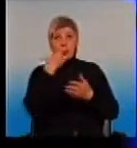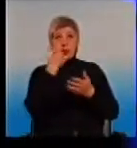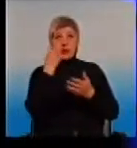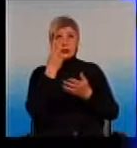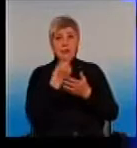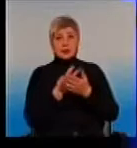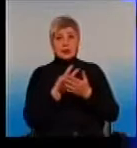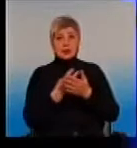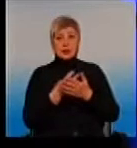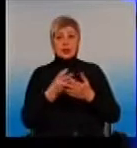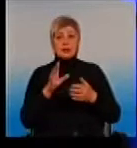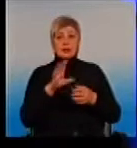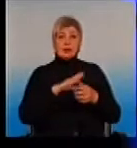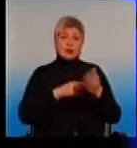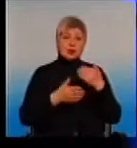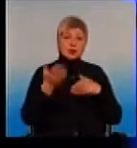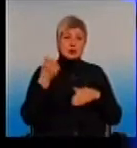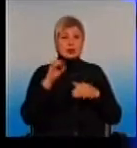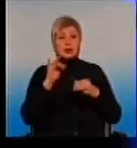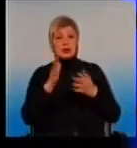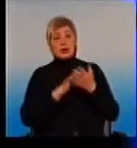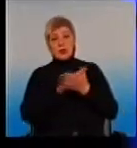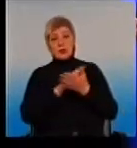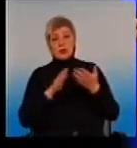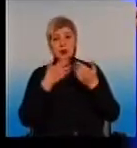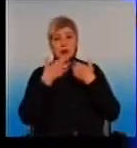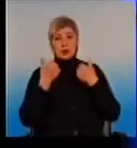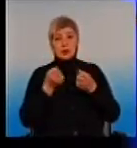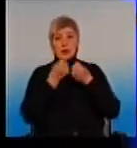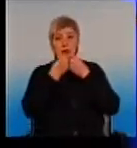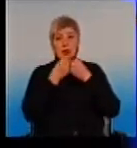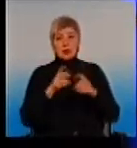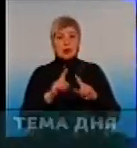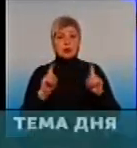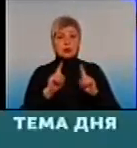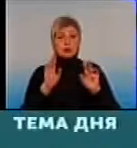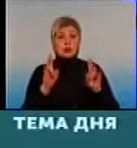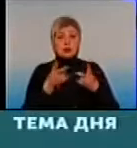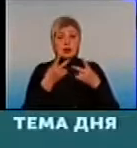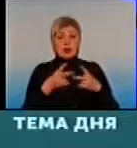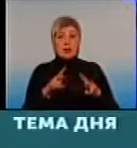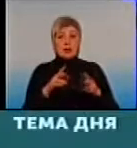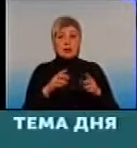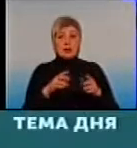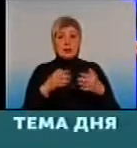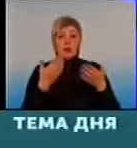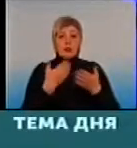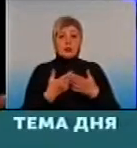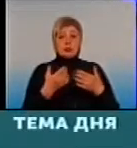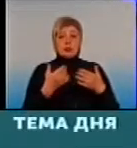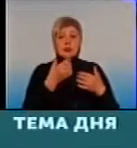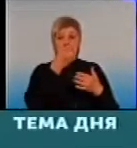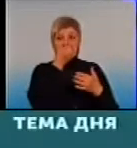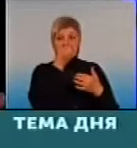который у вас вы, говорите, или был он когда-то, или вообще его нету. То есть сейчас это хорошо, что как бы не надо, допустим, вот у нас на участке нету, и